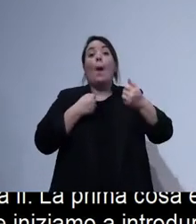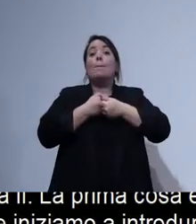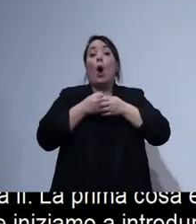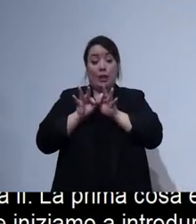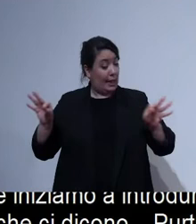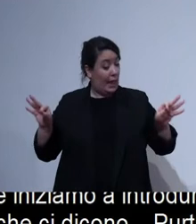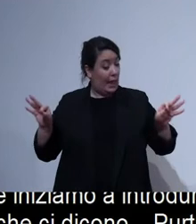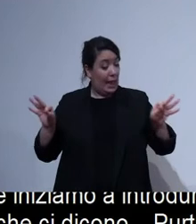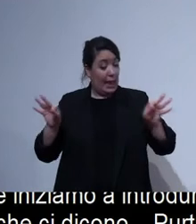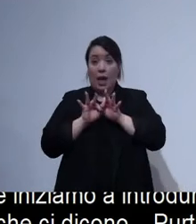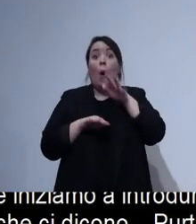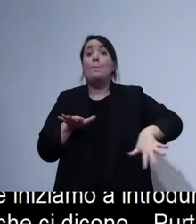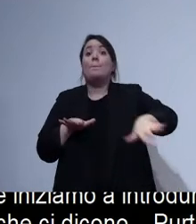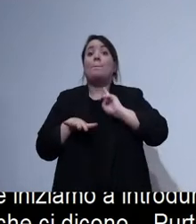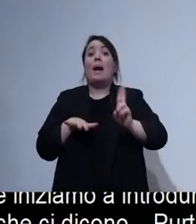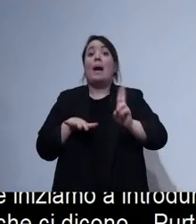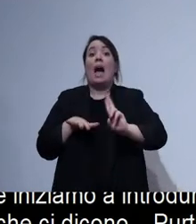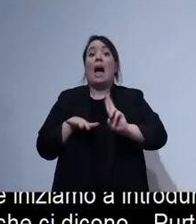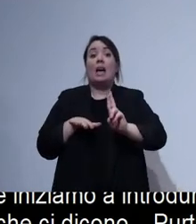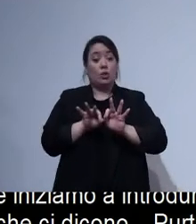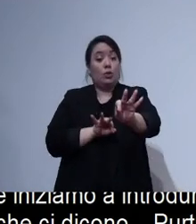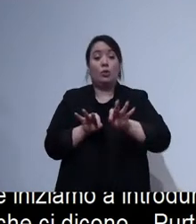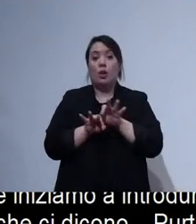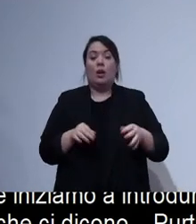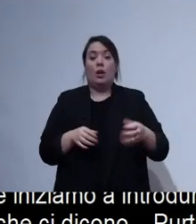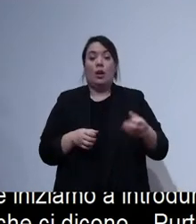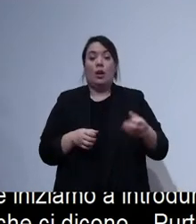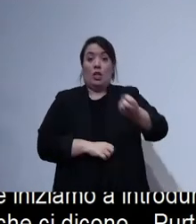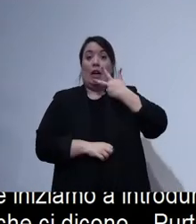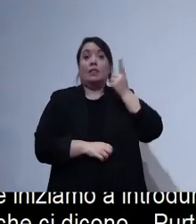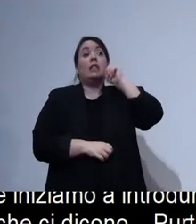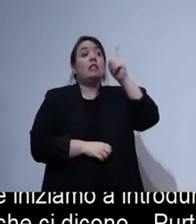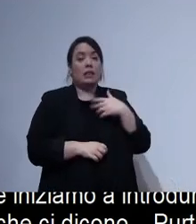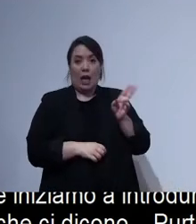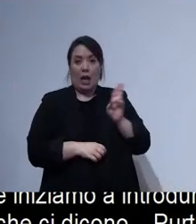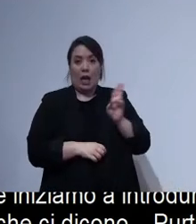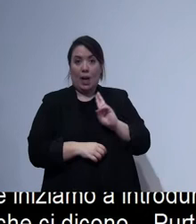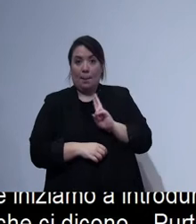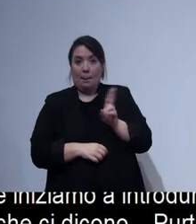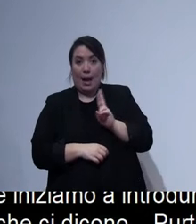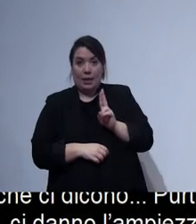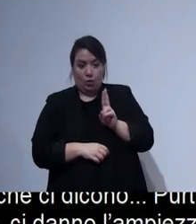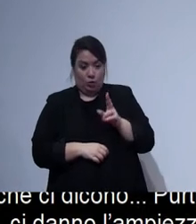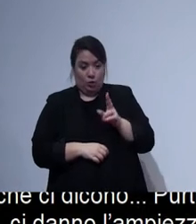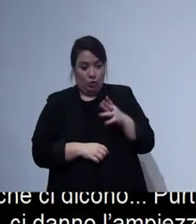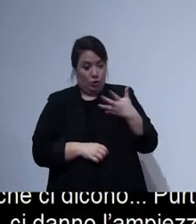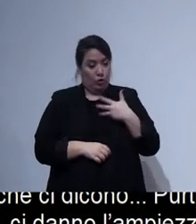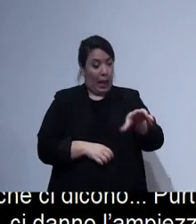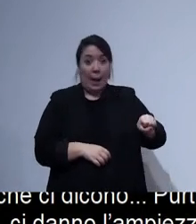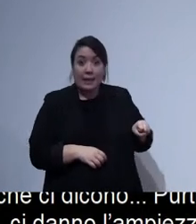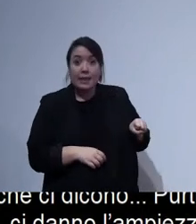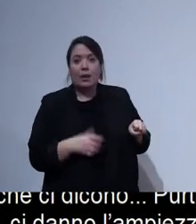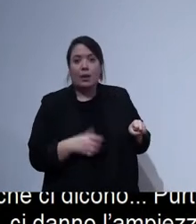spazio in bagno, ci dicono se ci sono degli elementi in bagno, perché magari uno non ha necessità del bagno accessibile ma invece ha